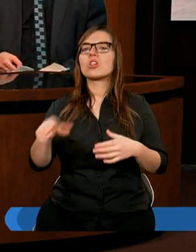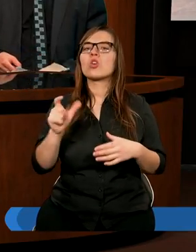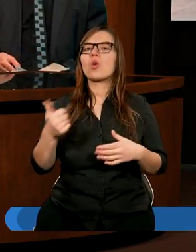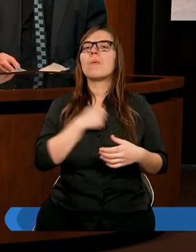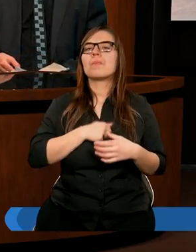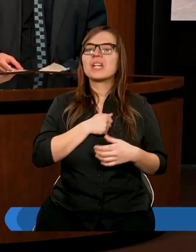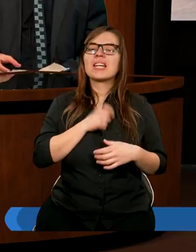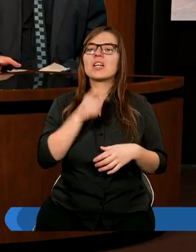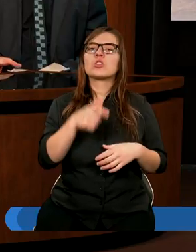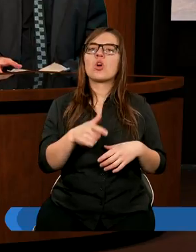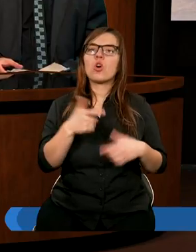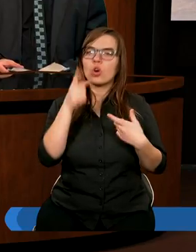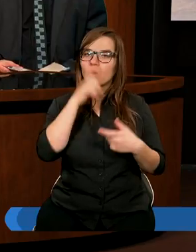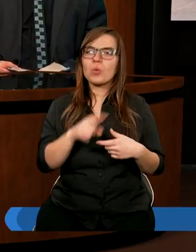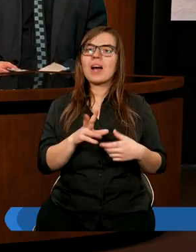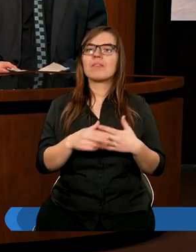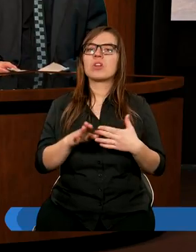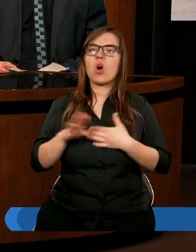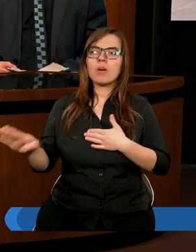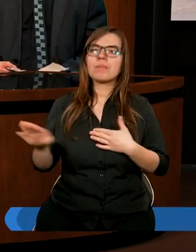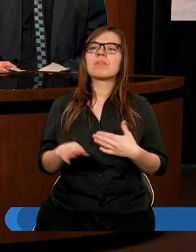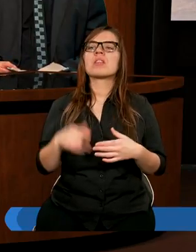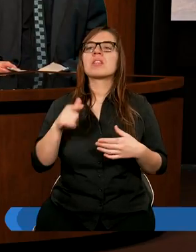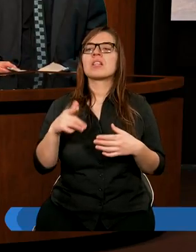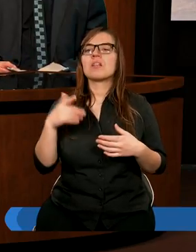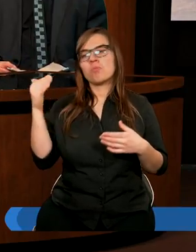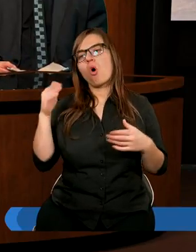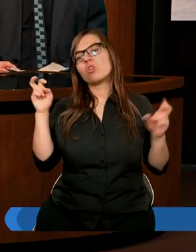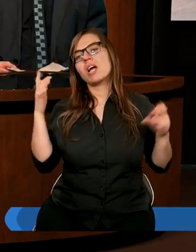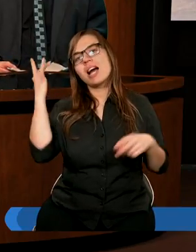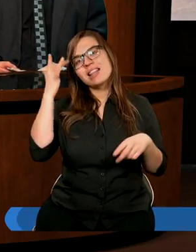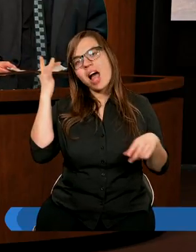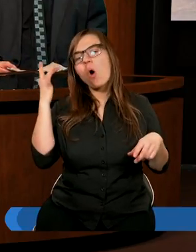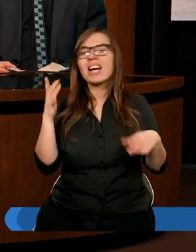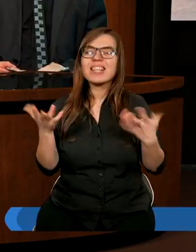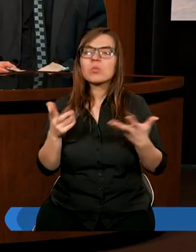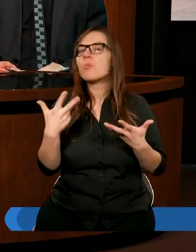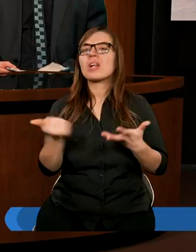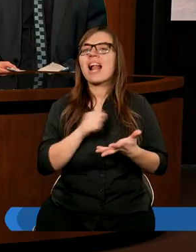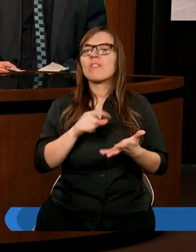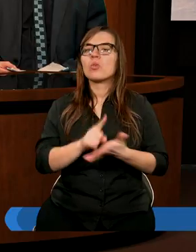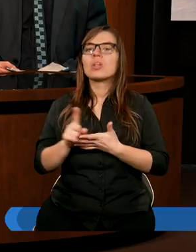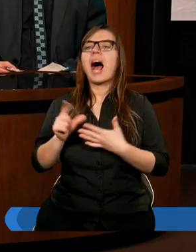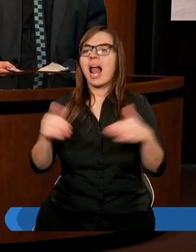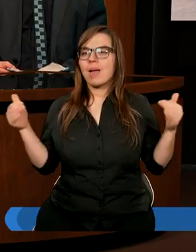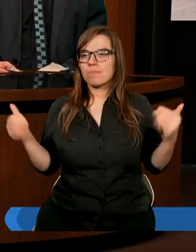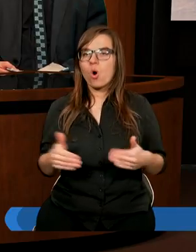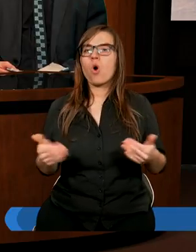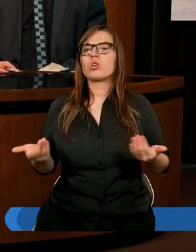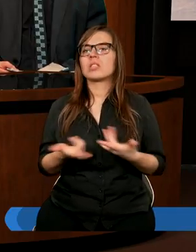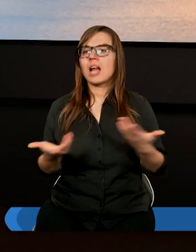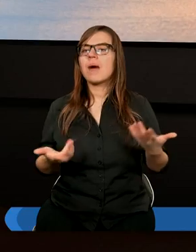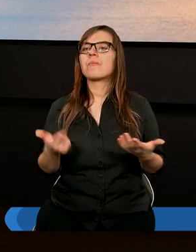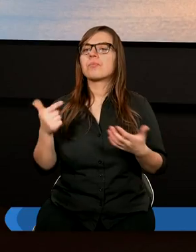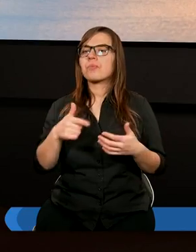przykre, to, co sprawia nam przykrość. To ja tak może trochę teoretyzuję, bo to nie zawsze się udaje. Ale można. Ja